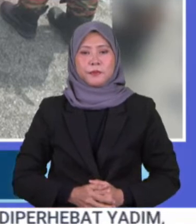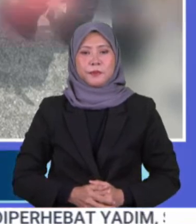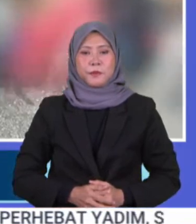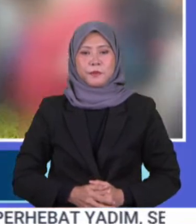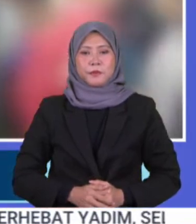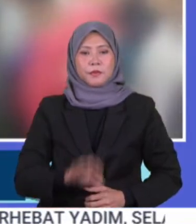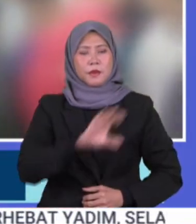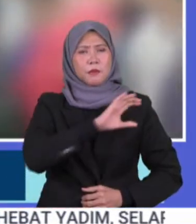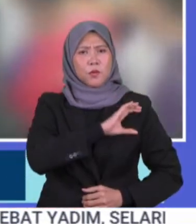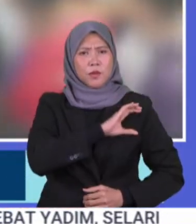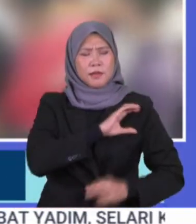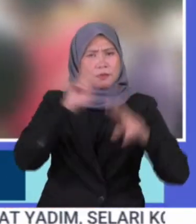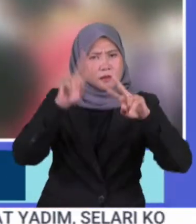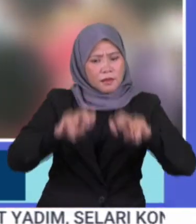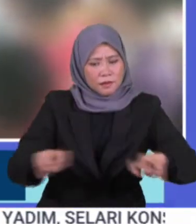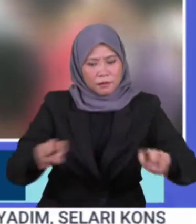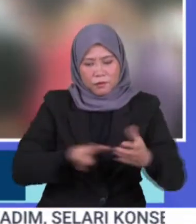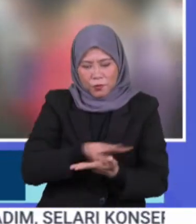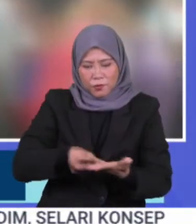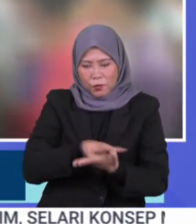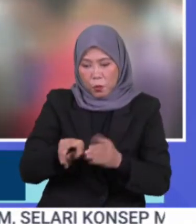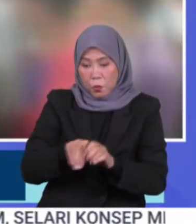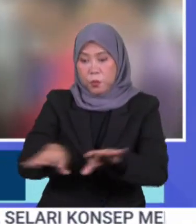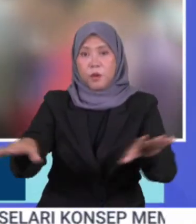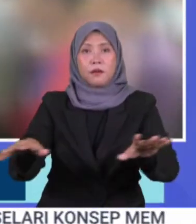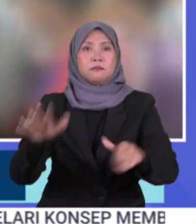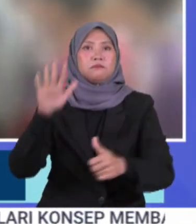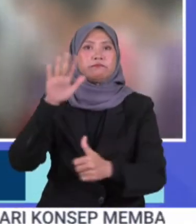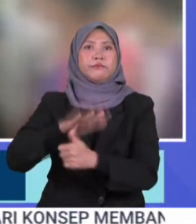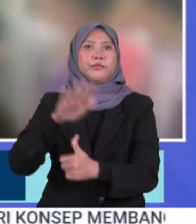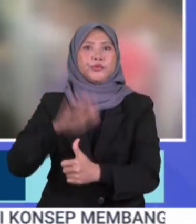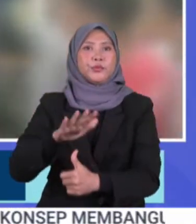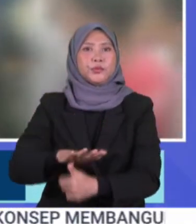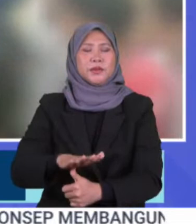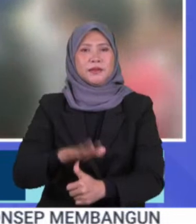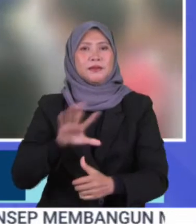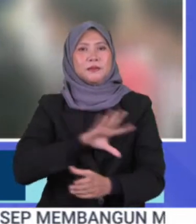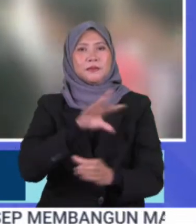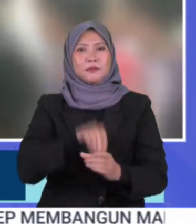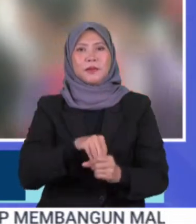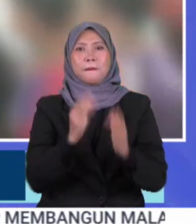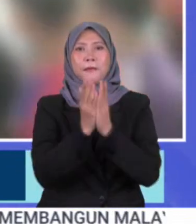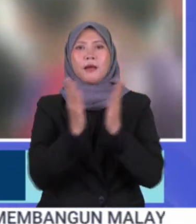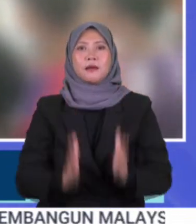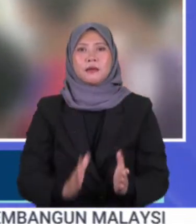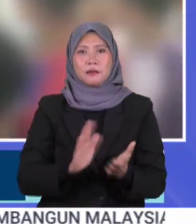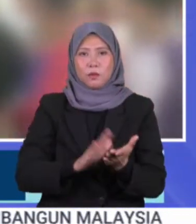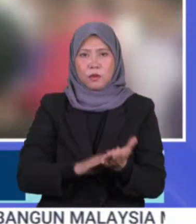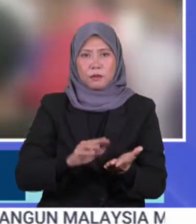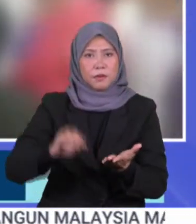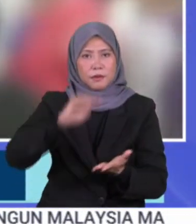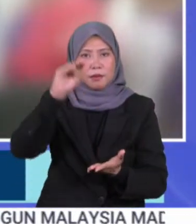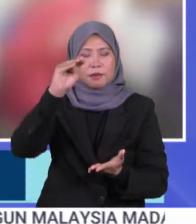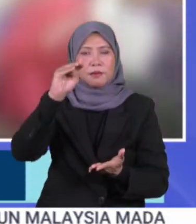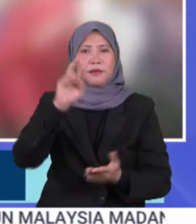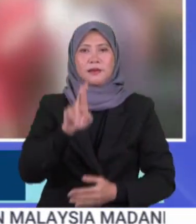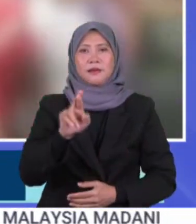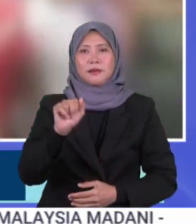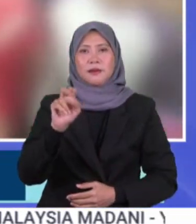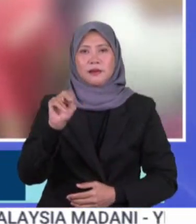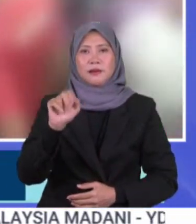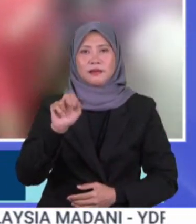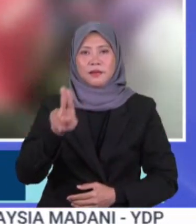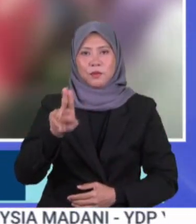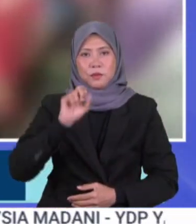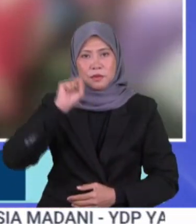Polis Siasat Video Tular, maparkan kejadian buli dipercayai melibatkan pelajar sekolah mendengah di Ranau